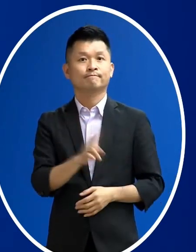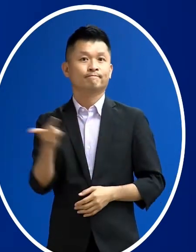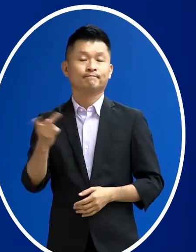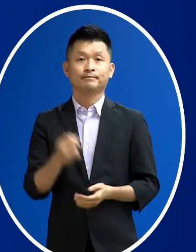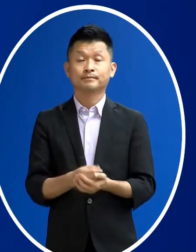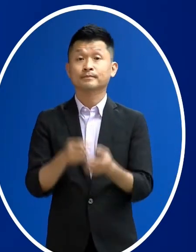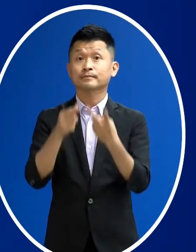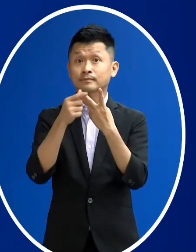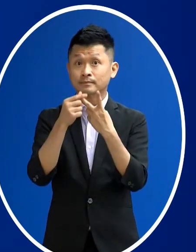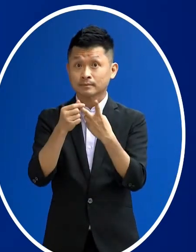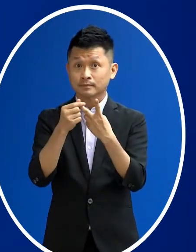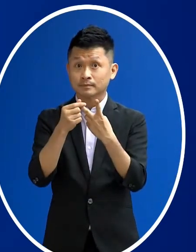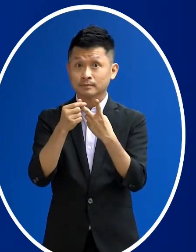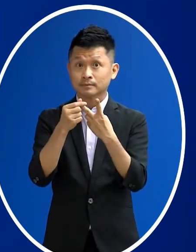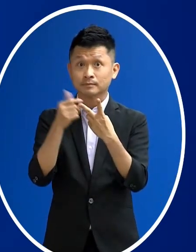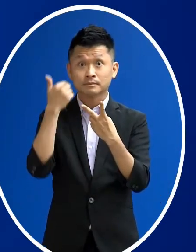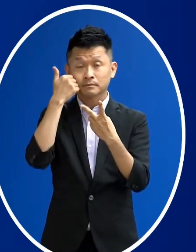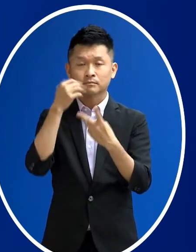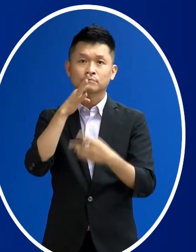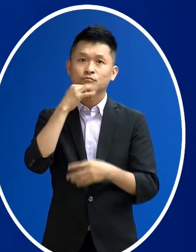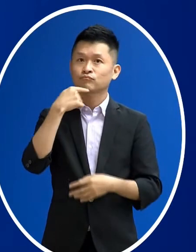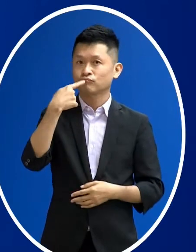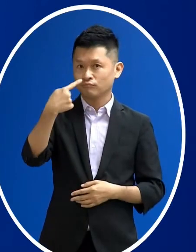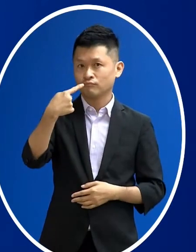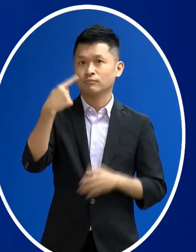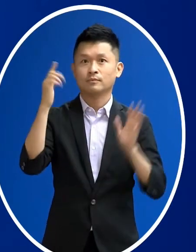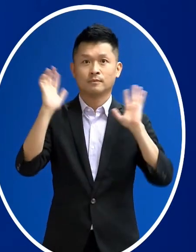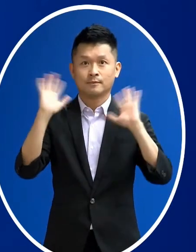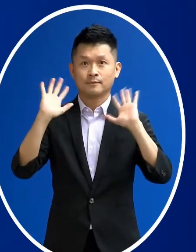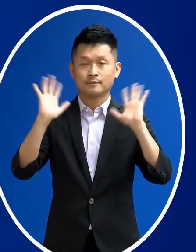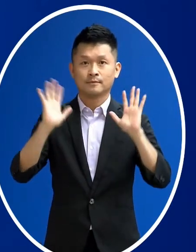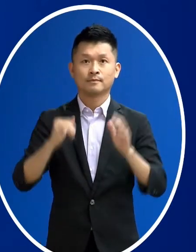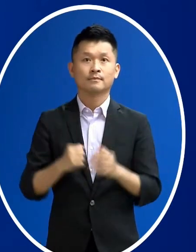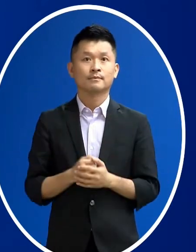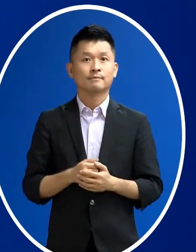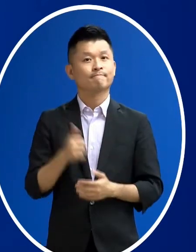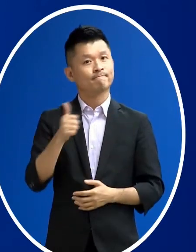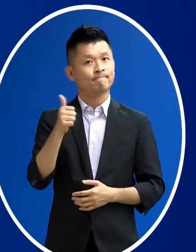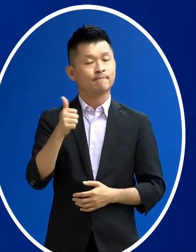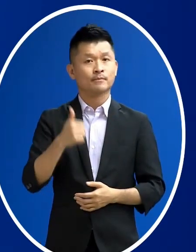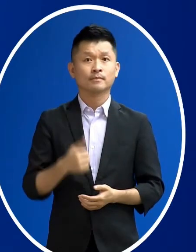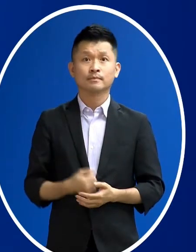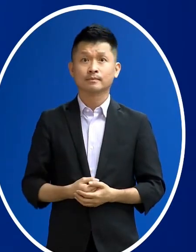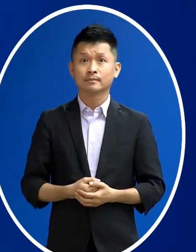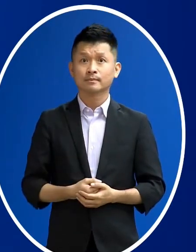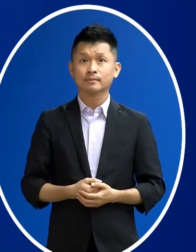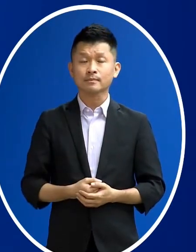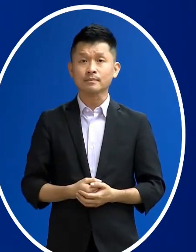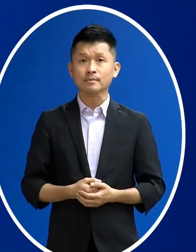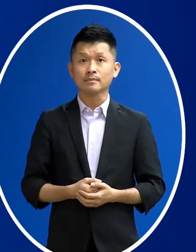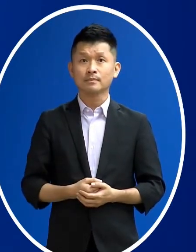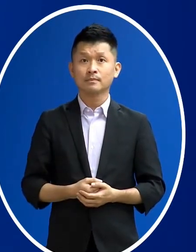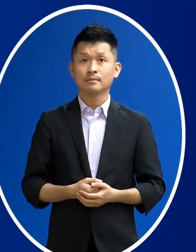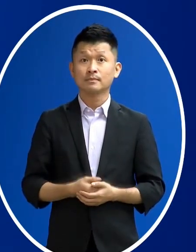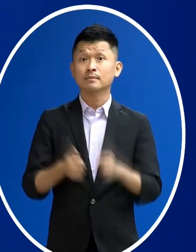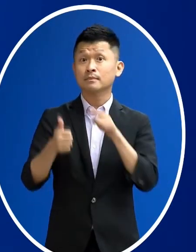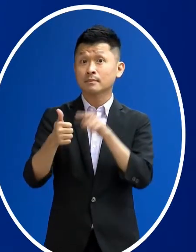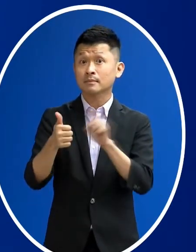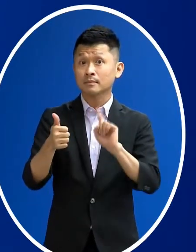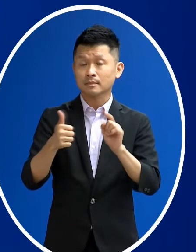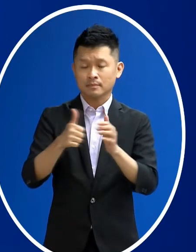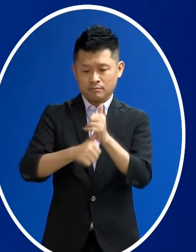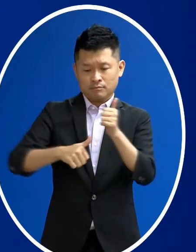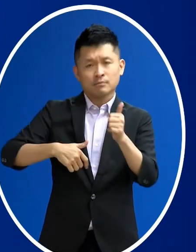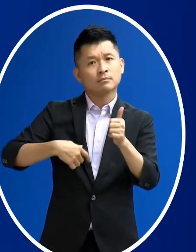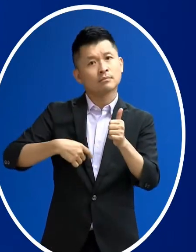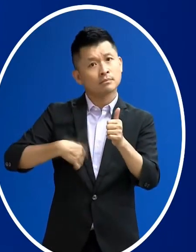第二位的話 是一個1歲大的小朋友 1歲大的男童他在這個本身是有先